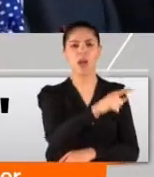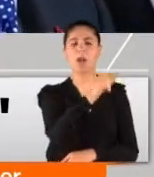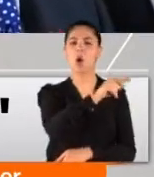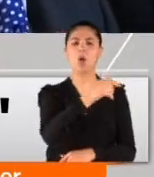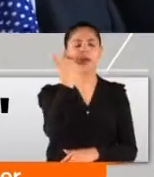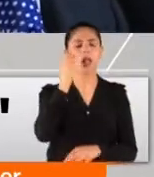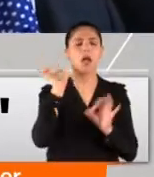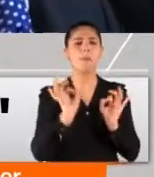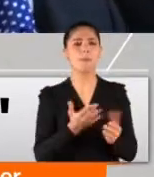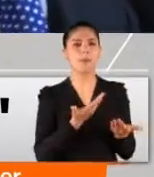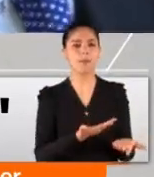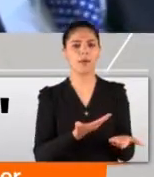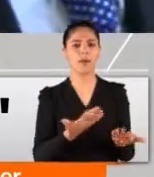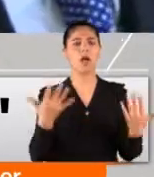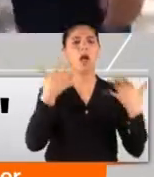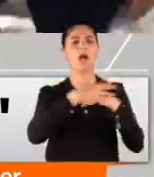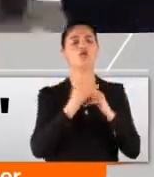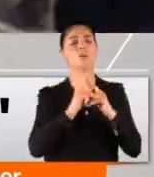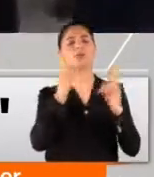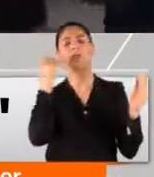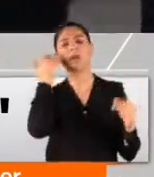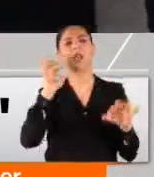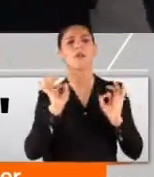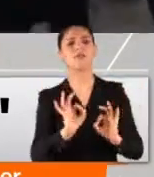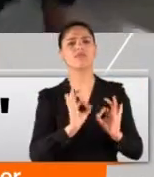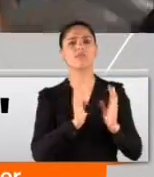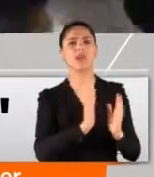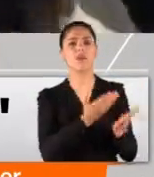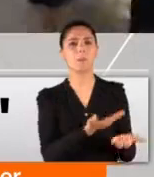işi gücü yalan. Akşam yalan, sabah yalan.